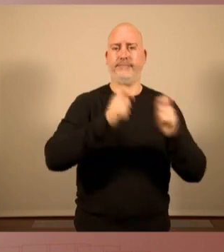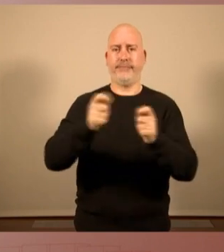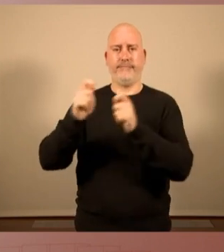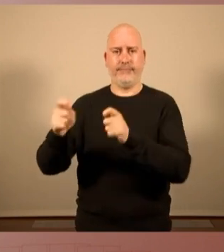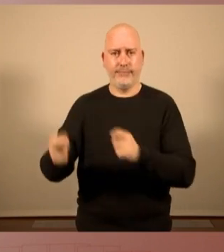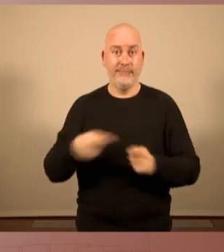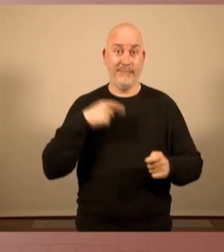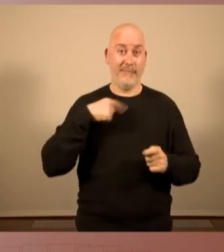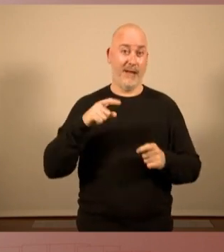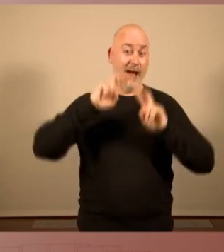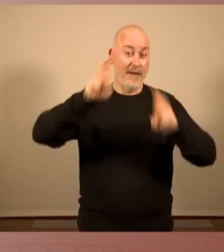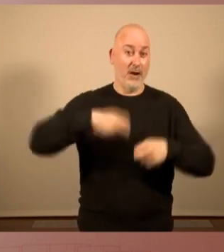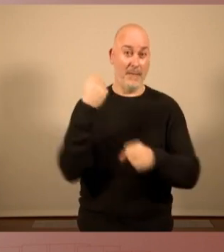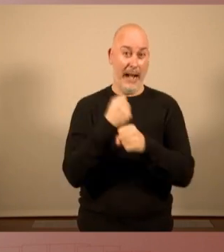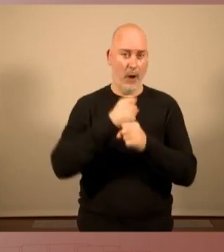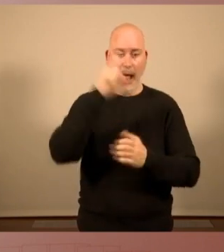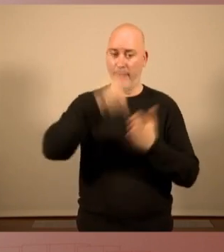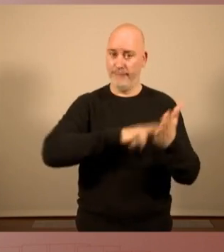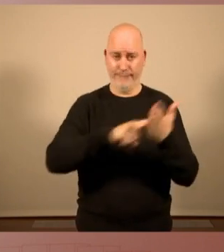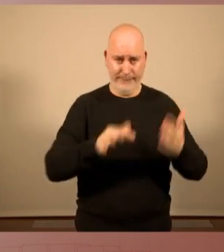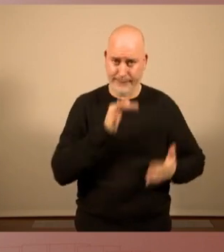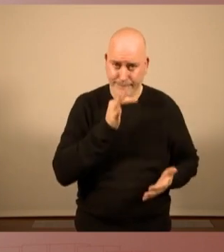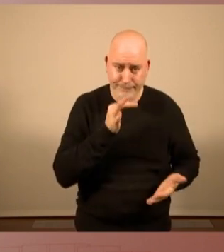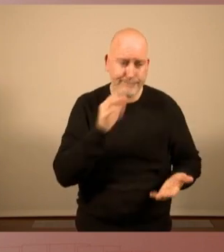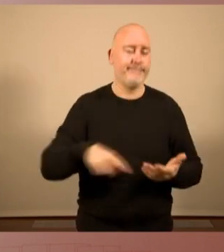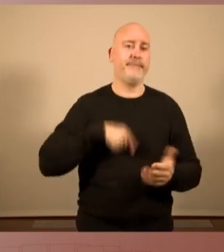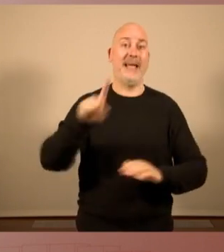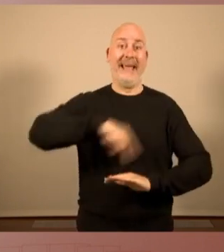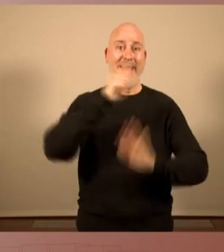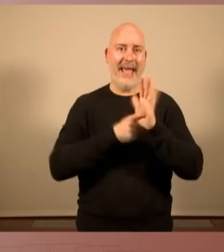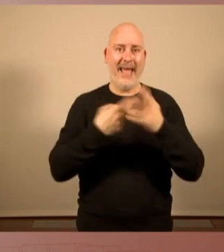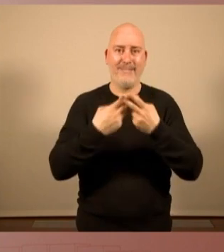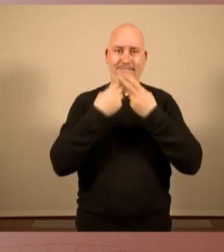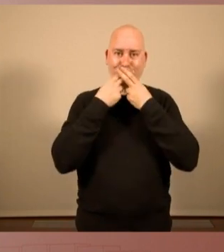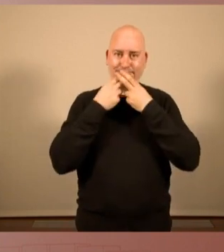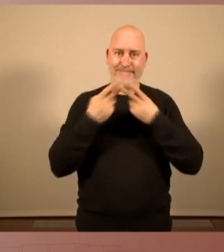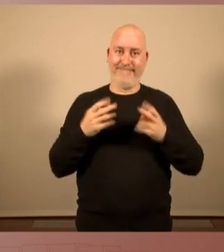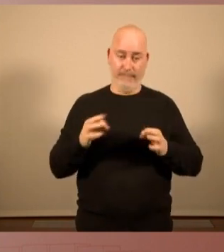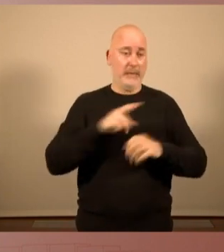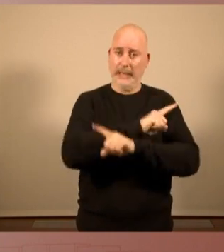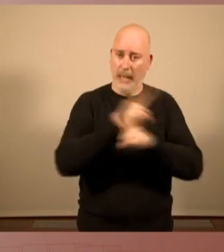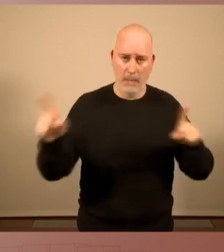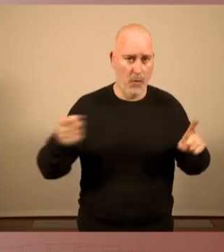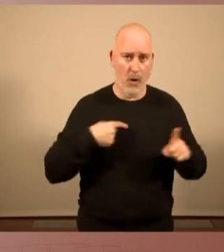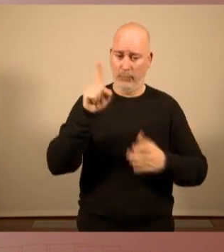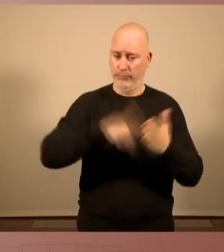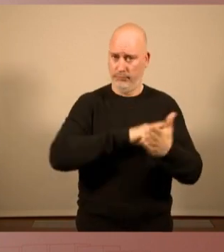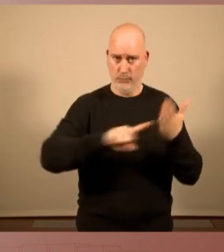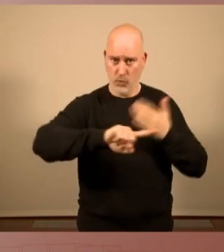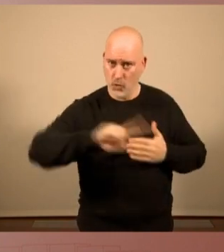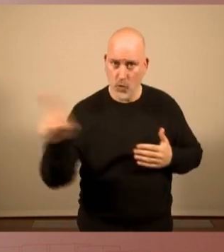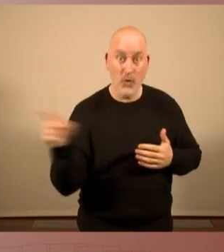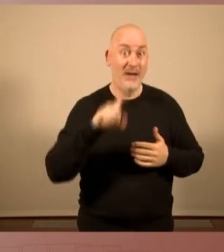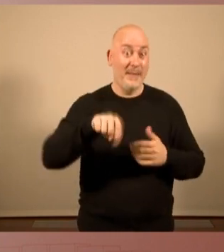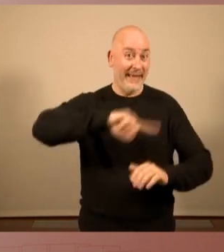laboral, perquè no deroga la llei mordassa i perquè és el que diu no a la llei d